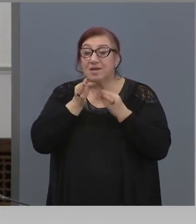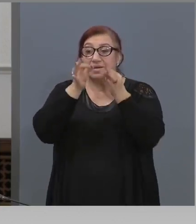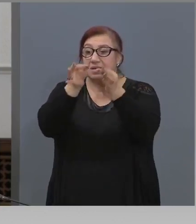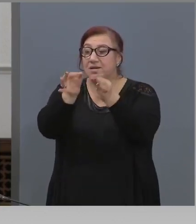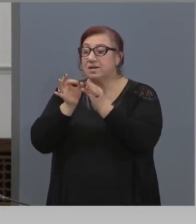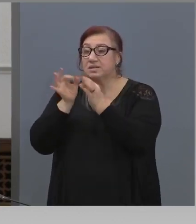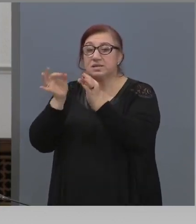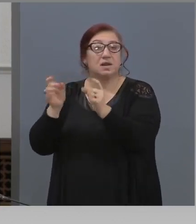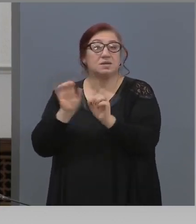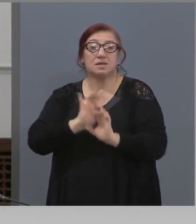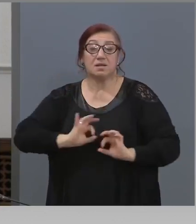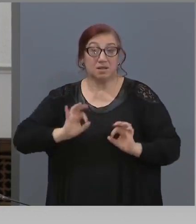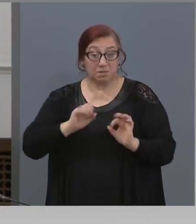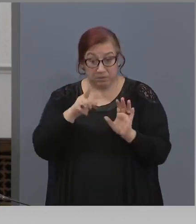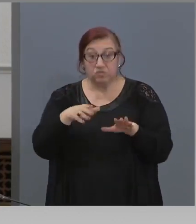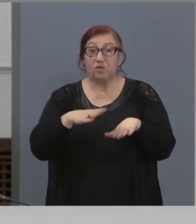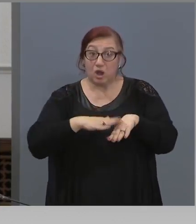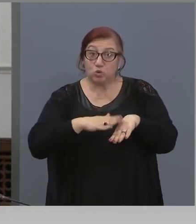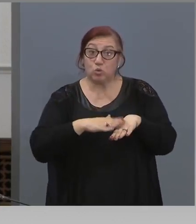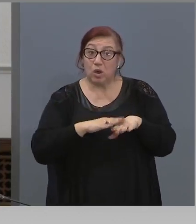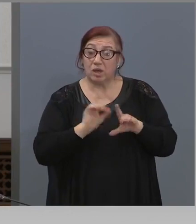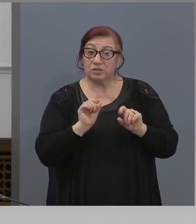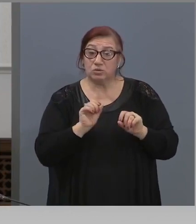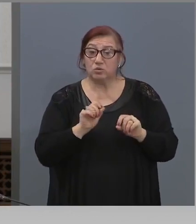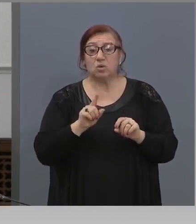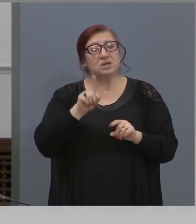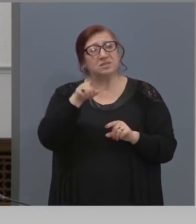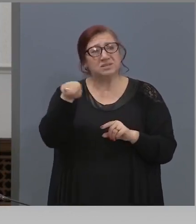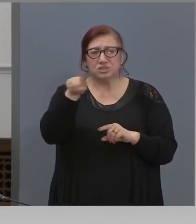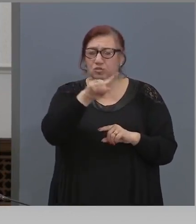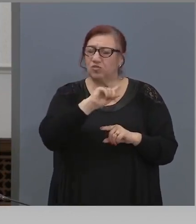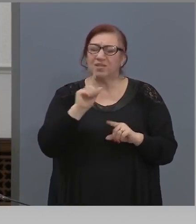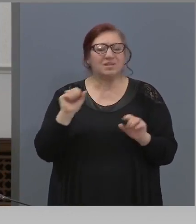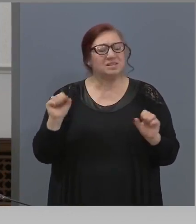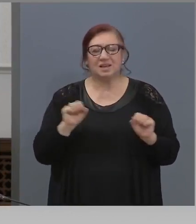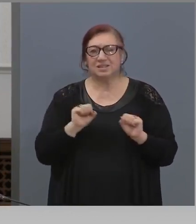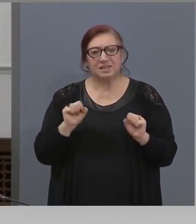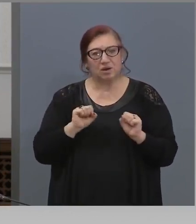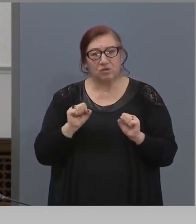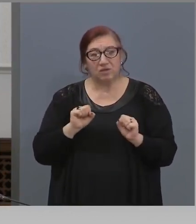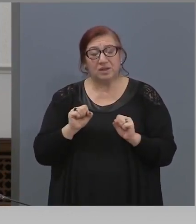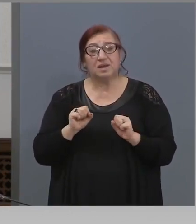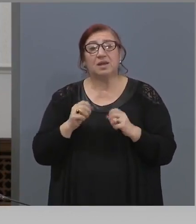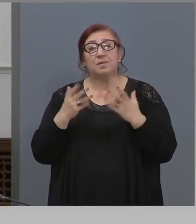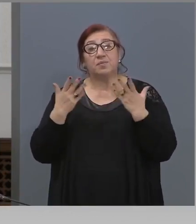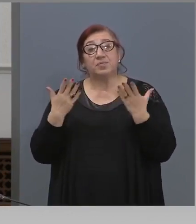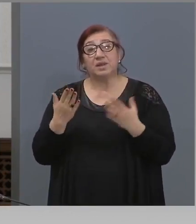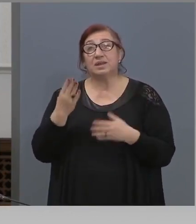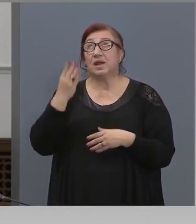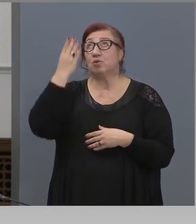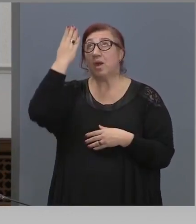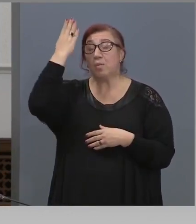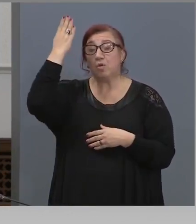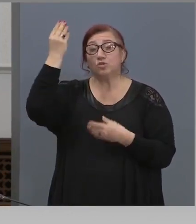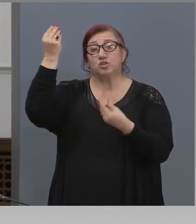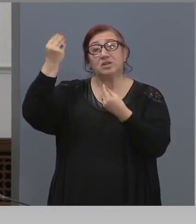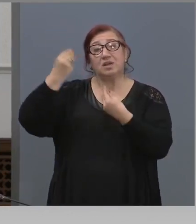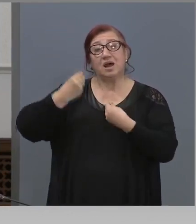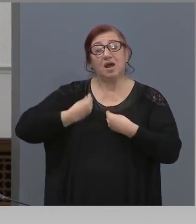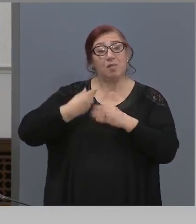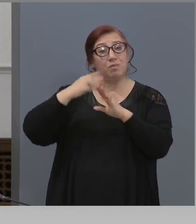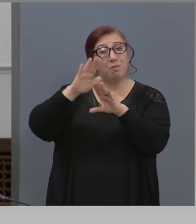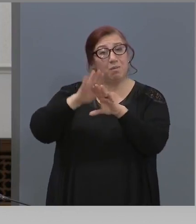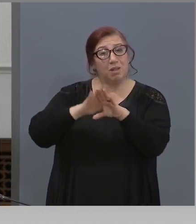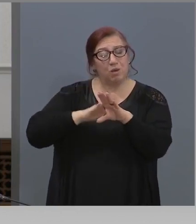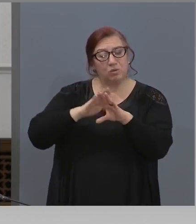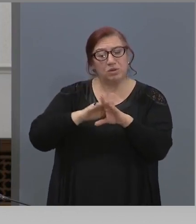факт, удостоверен. Затова не се страхувайте. където е Божията благодат, там изгарят